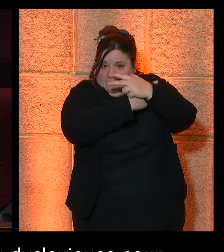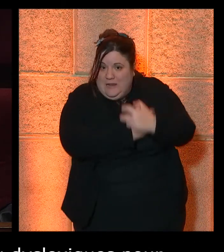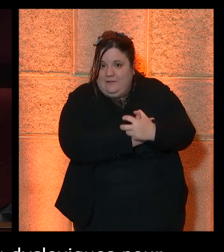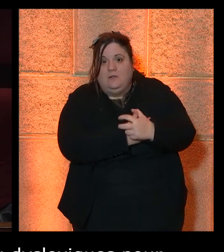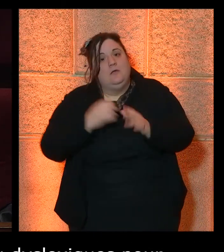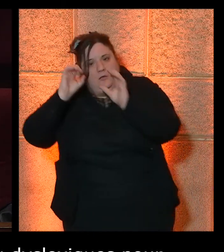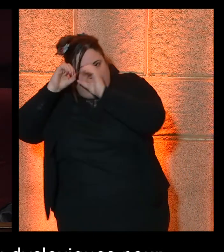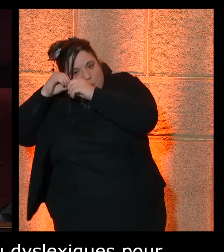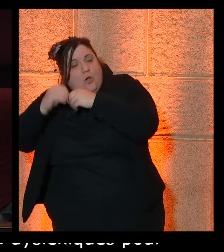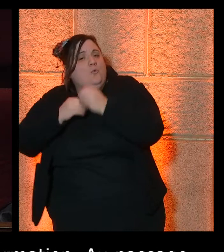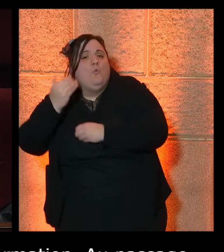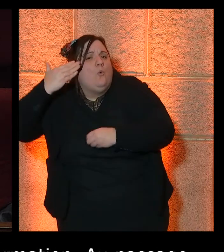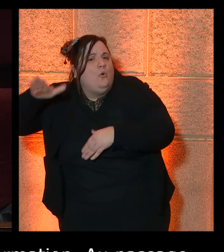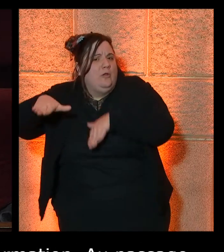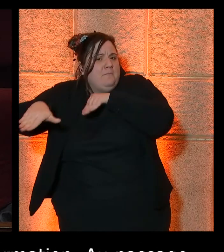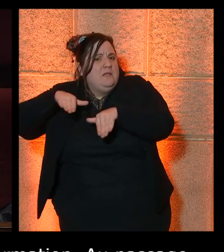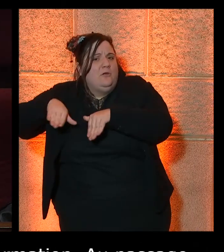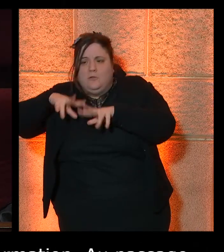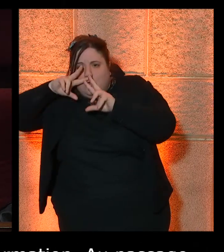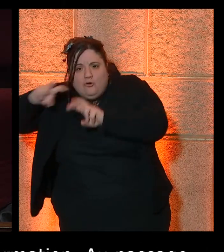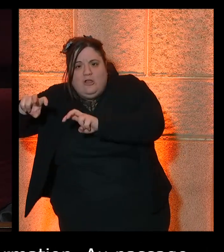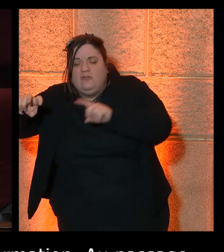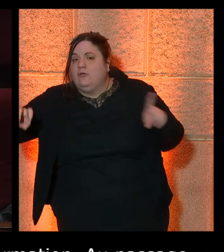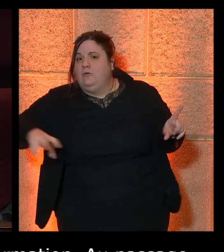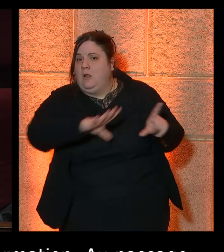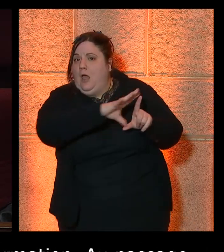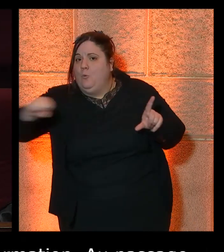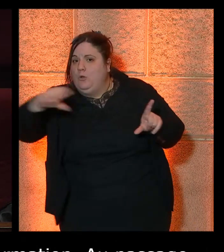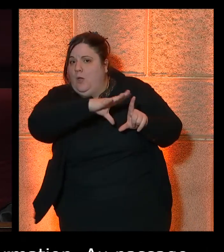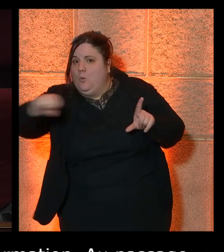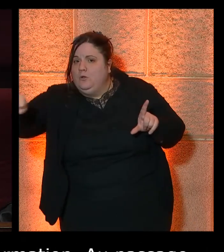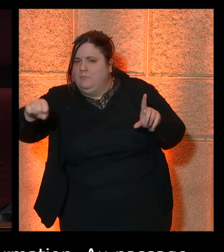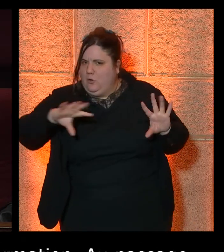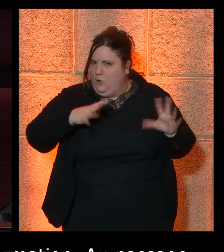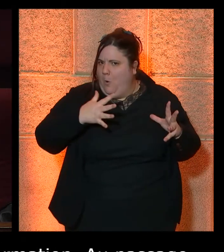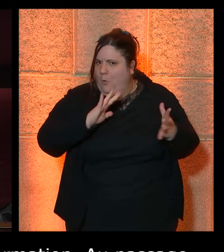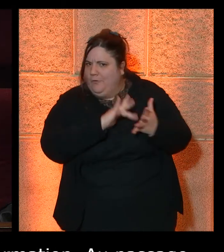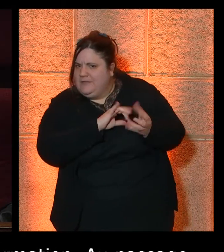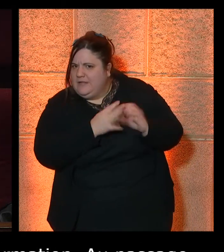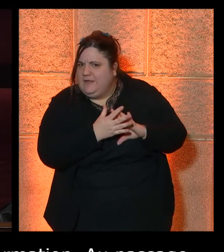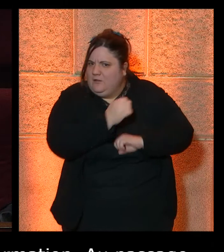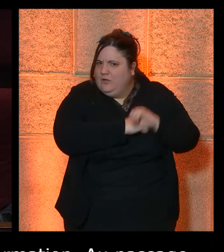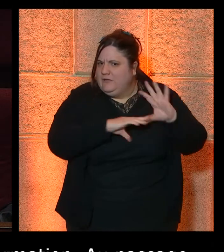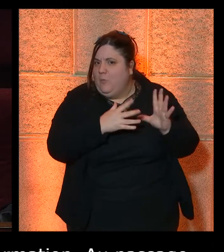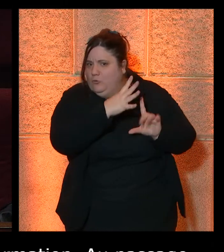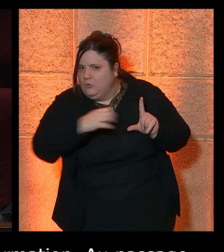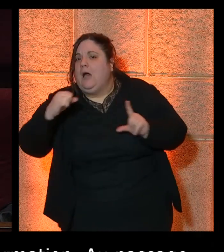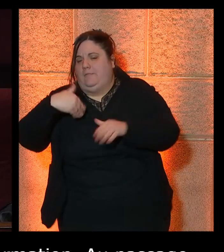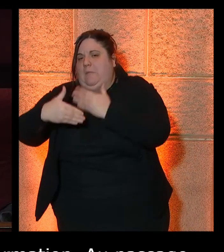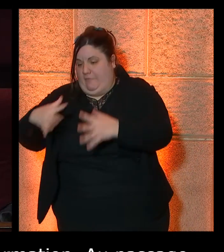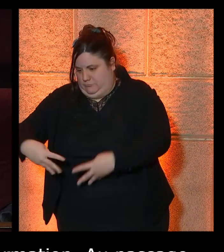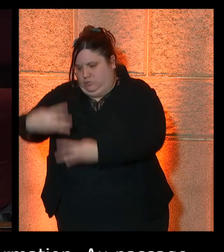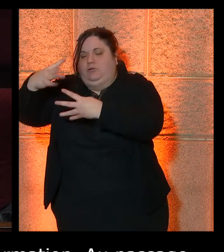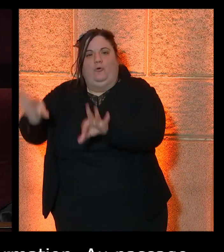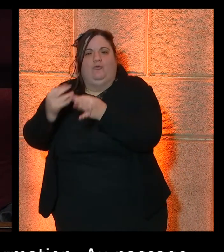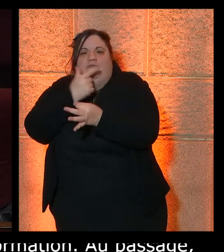temps par les moteurs de recherche qui numérisent l'ensemble des pages de l'internet et cherchent à comprendre la structuration des pages. Le troisième point,